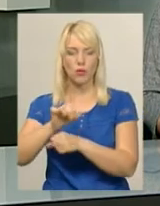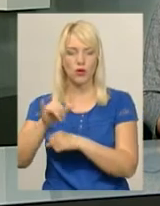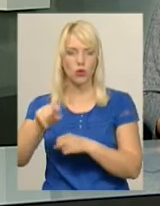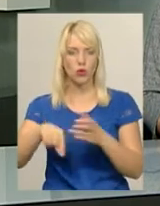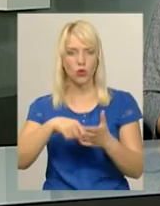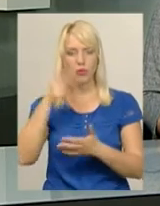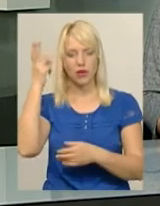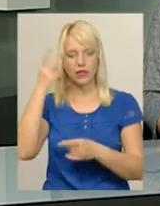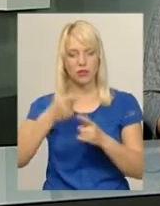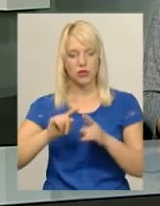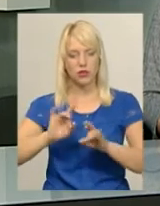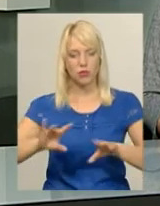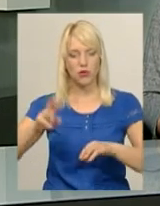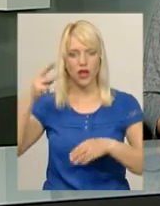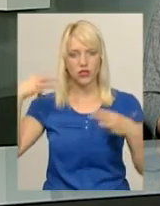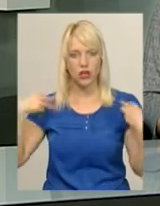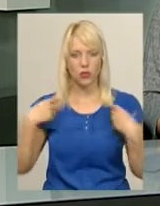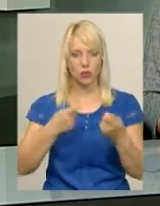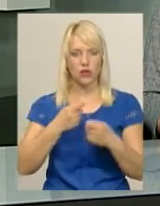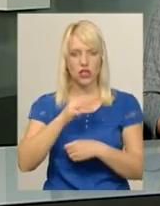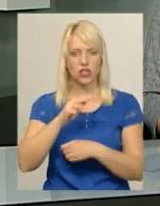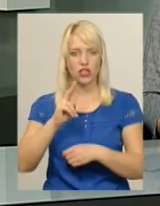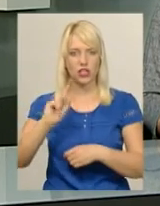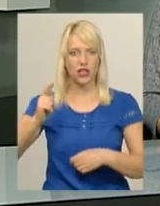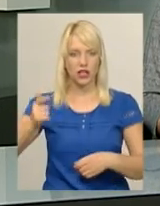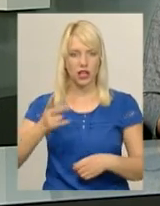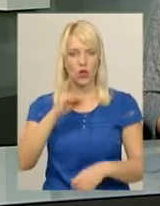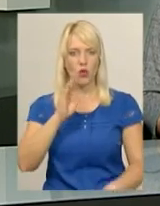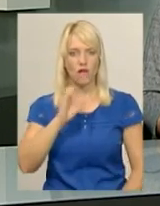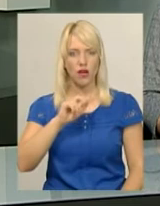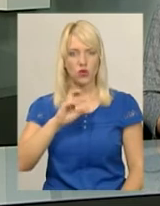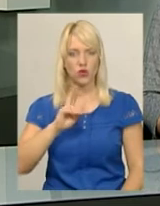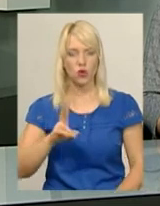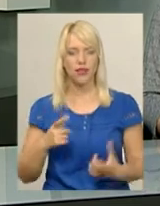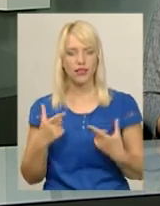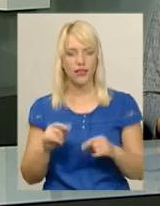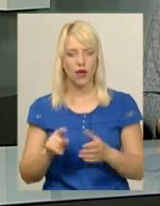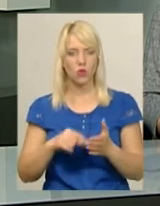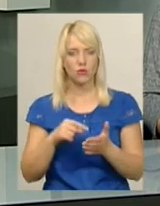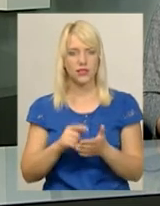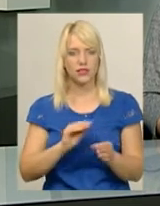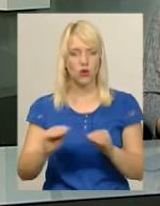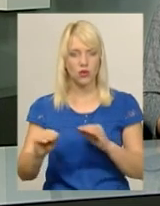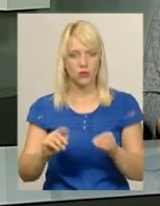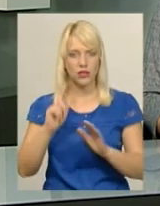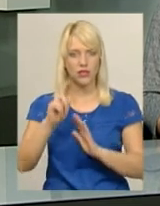повідомив начальник міського управління житлово-комунального господарства Василь Новачок. Де саме у місті їх розмістять, дізнавалася Наталя